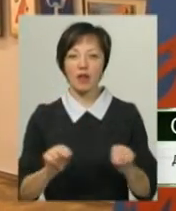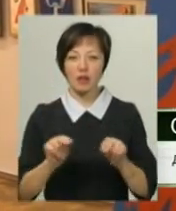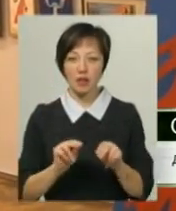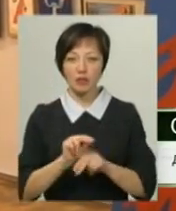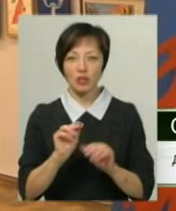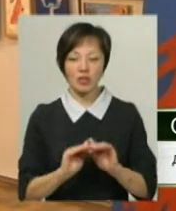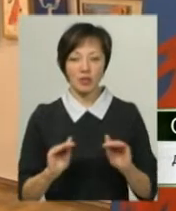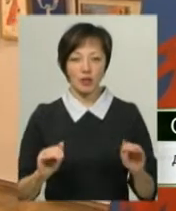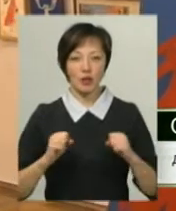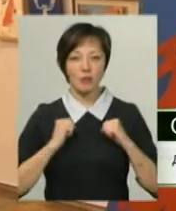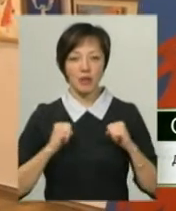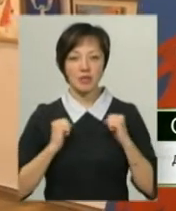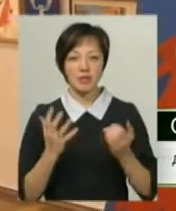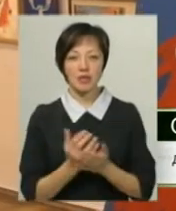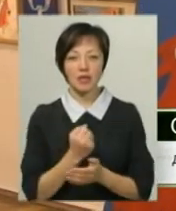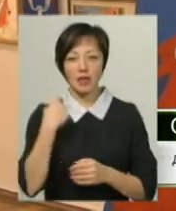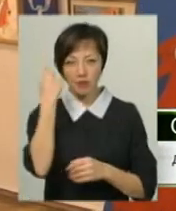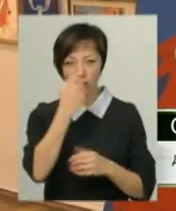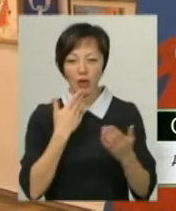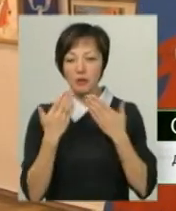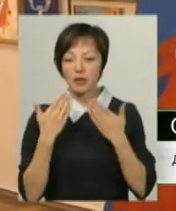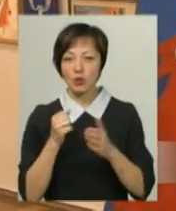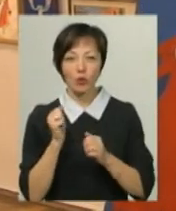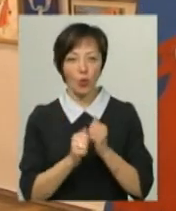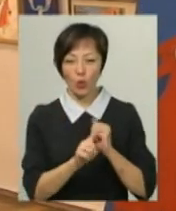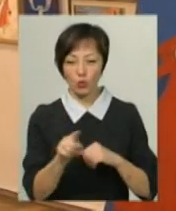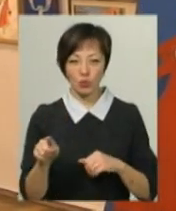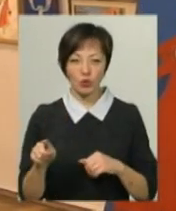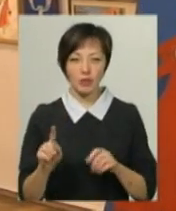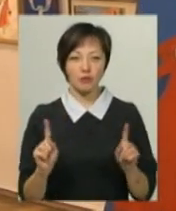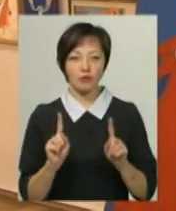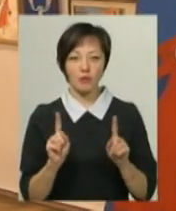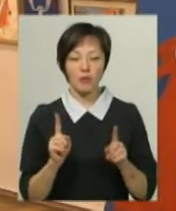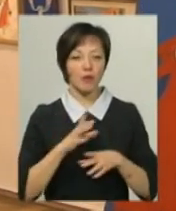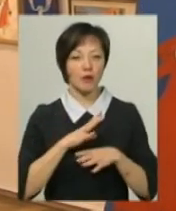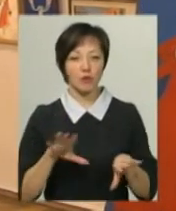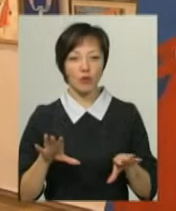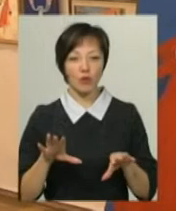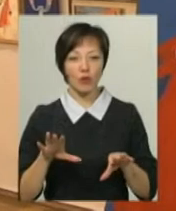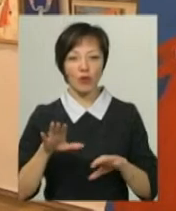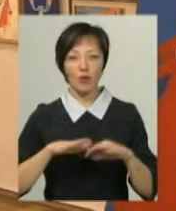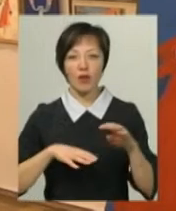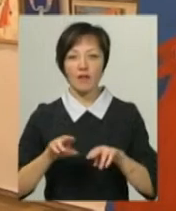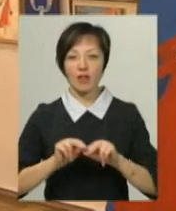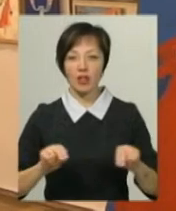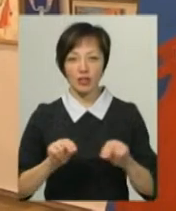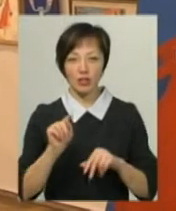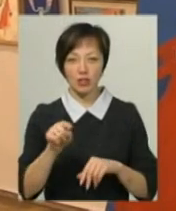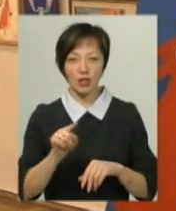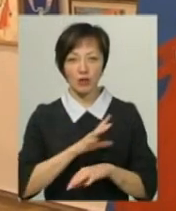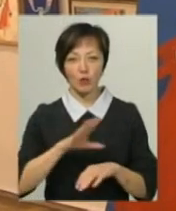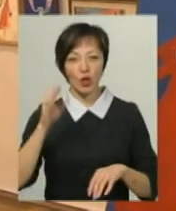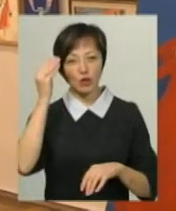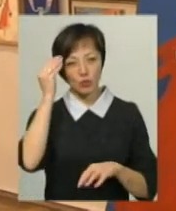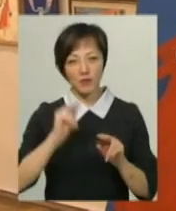навчали дітей, вони намагалися знайти індивідуальний підхід до кожного. Щоб там не було руки викладача, щоб там не було думки